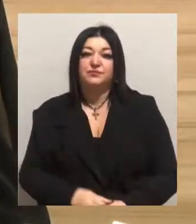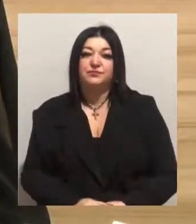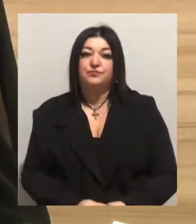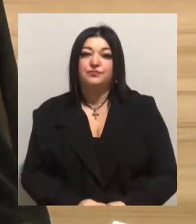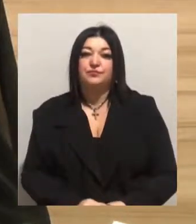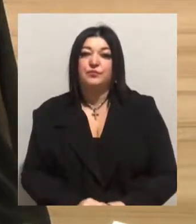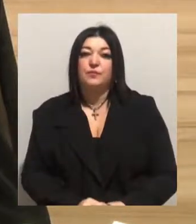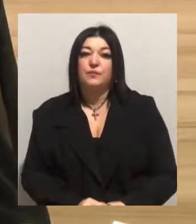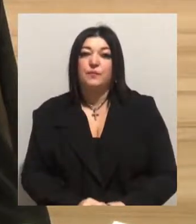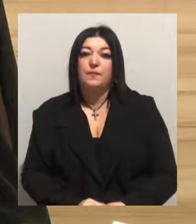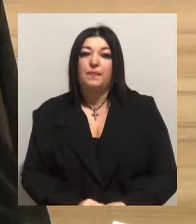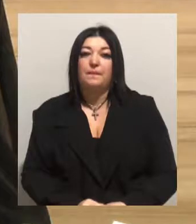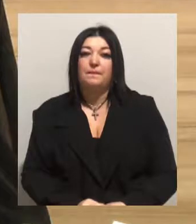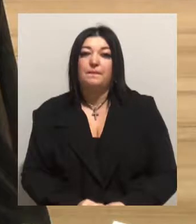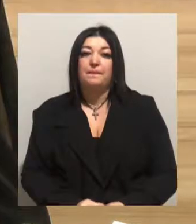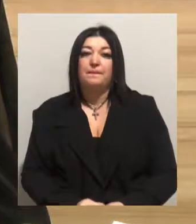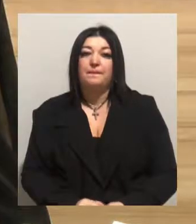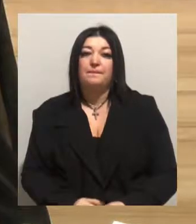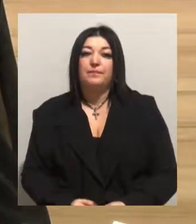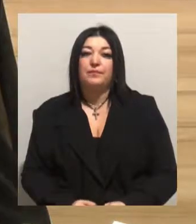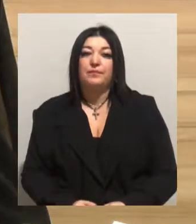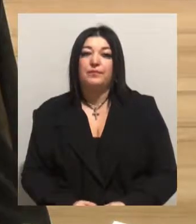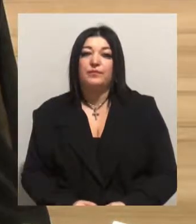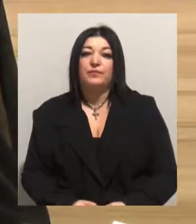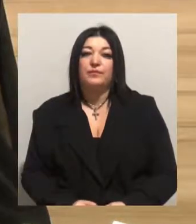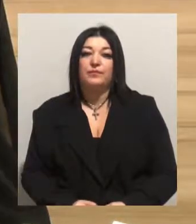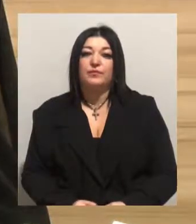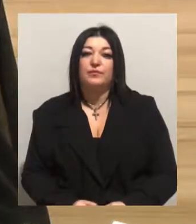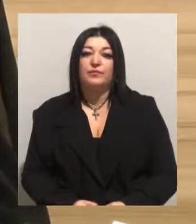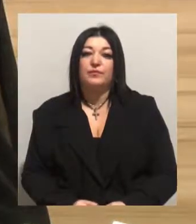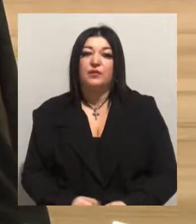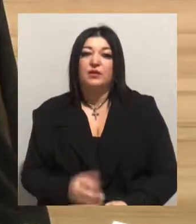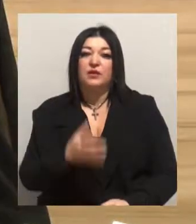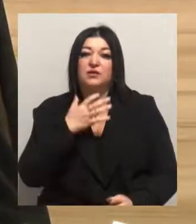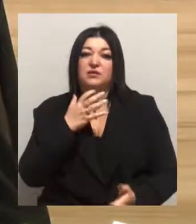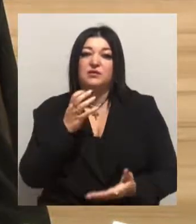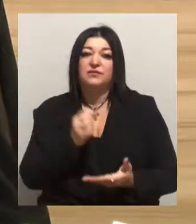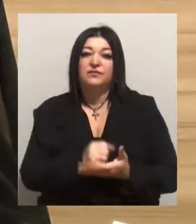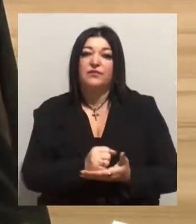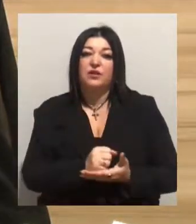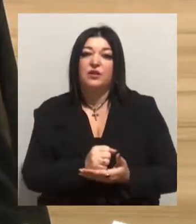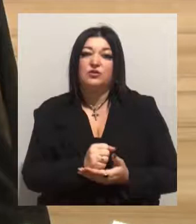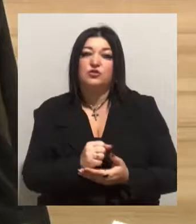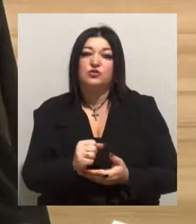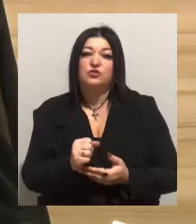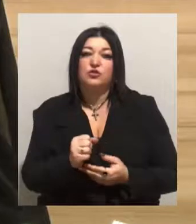суду Шляхтицького та споніка про самовідвіду у справі номер 421-19.